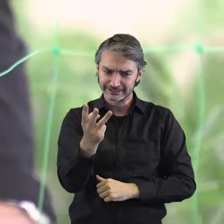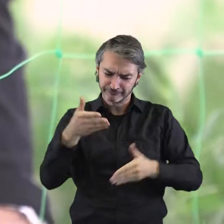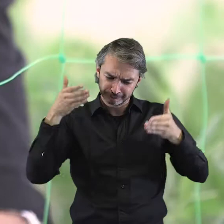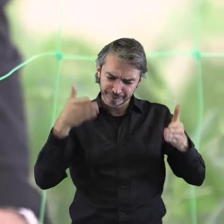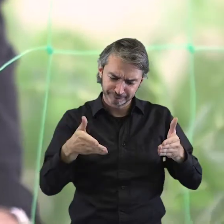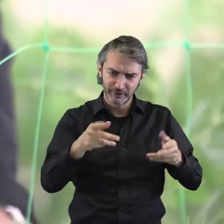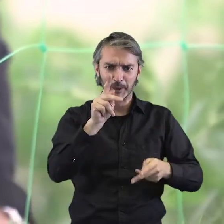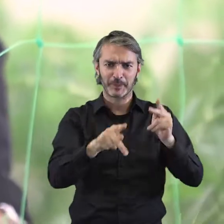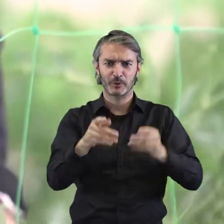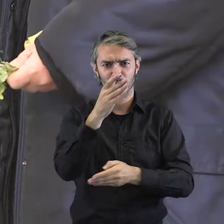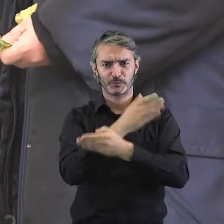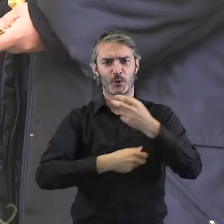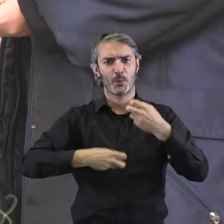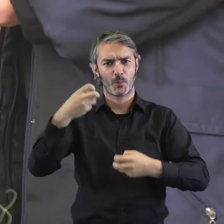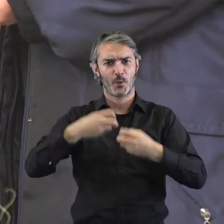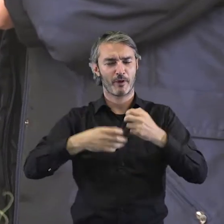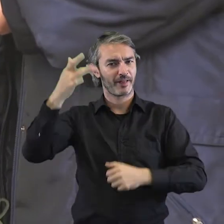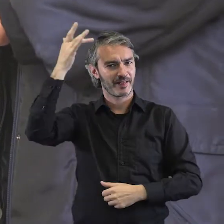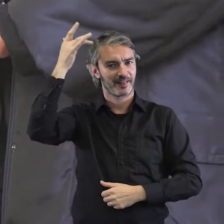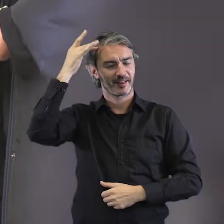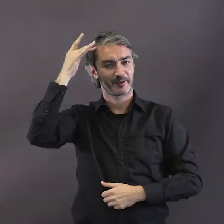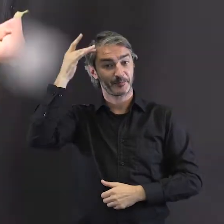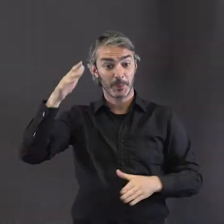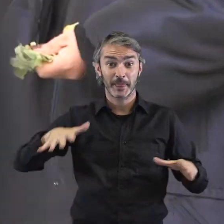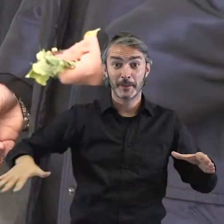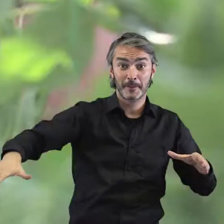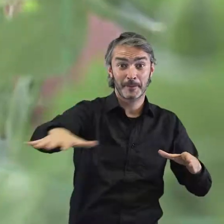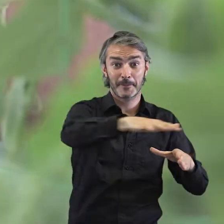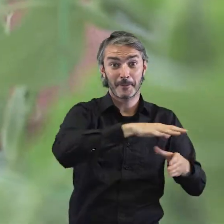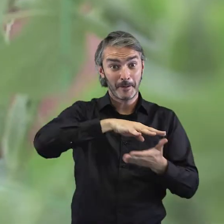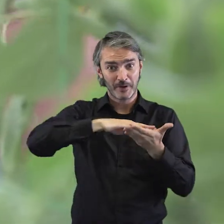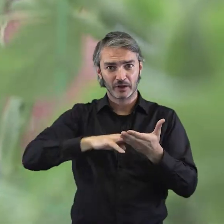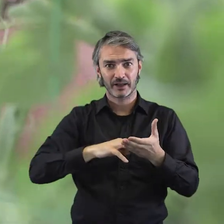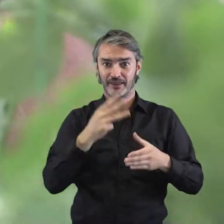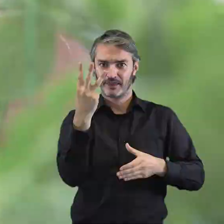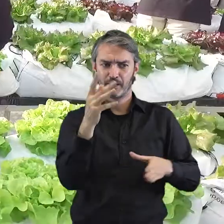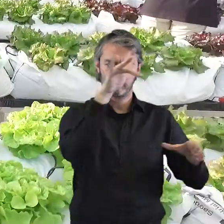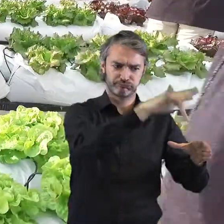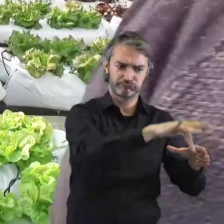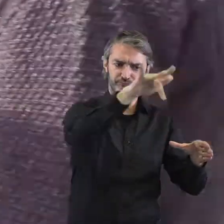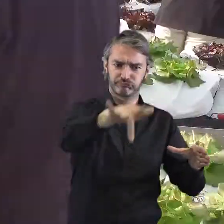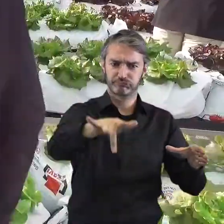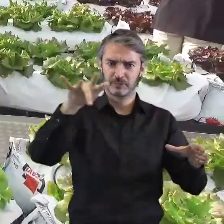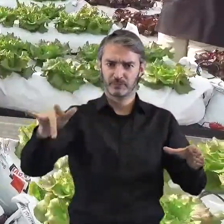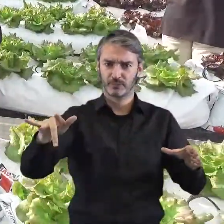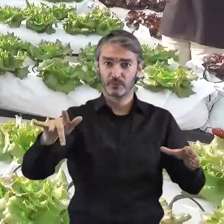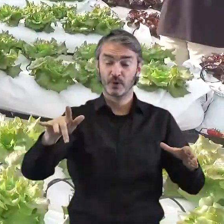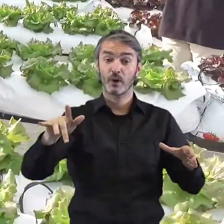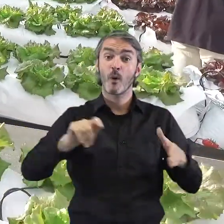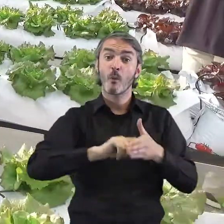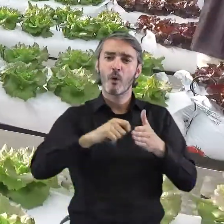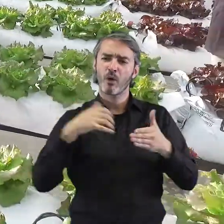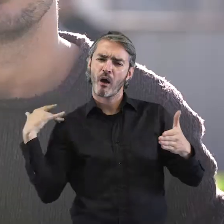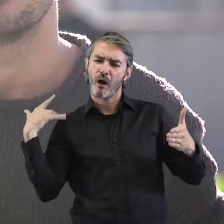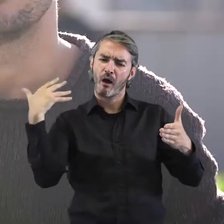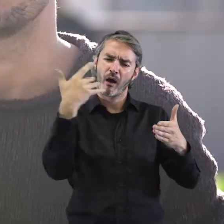Aquestes entitats estan ubicades en tres barris diferents de Barcelona. Al llarg d'aquests mesos han participat en el projecte una cinquantena